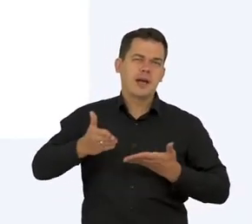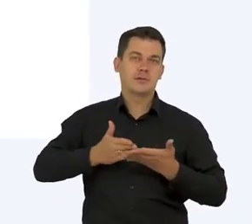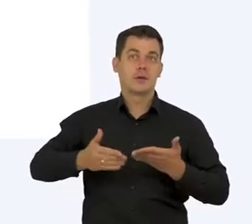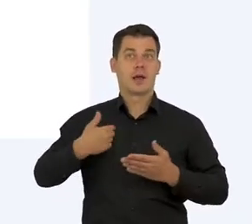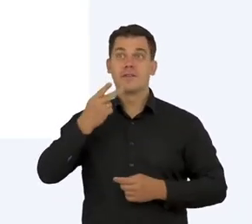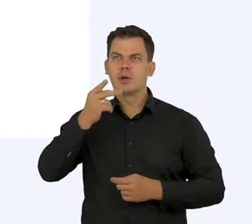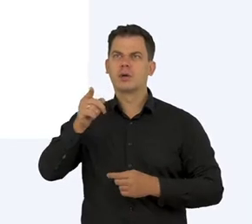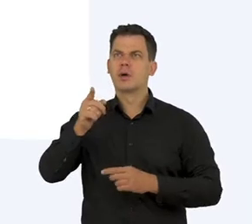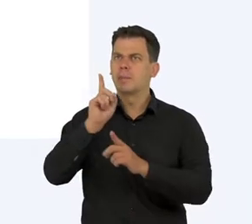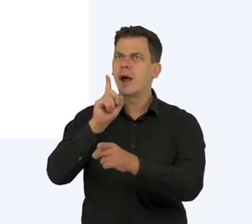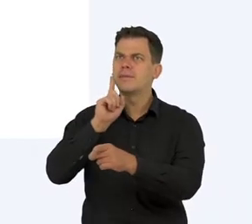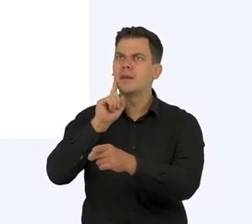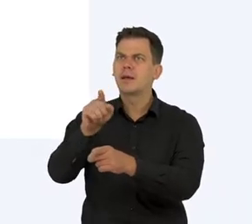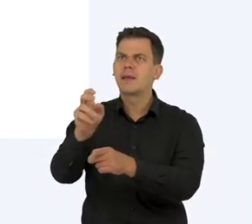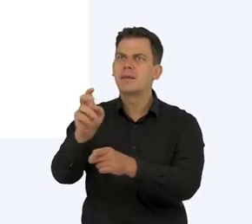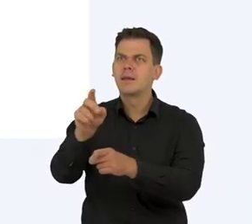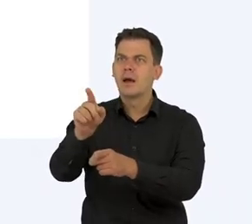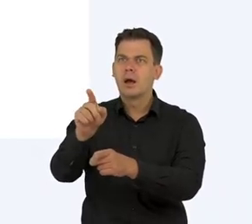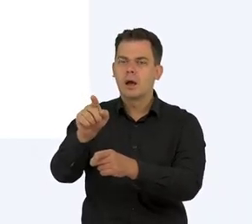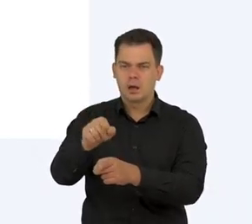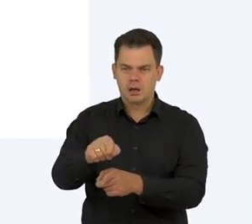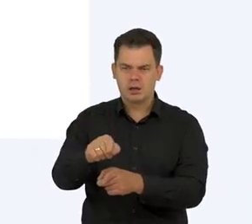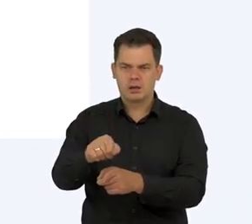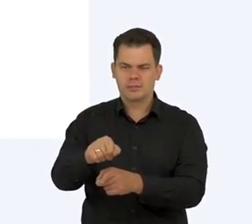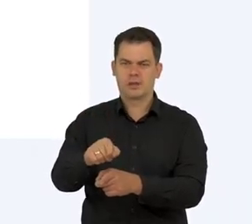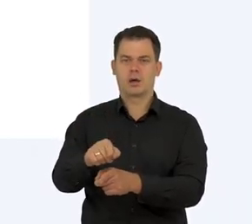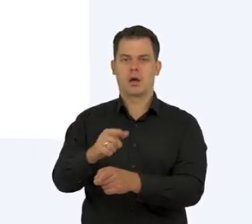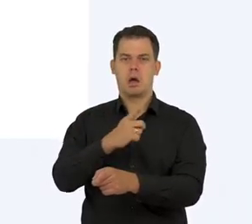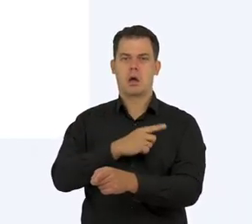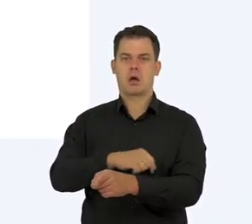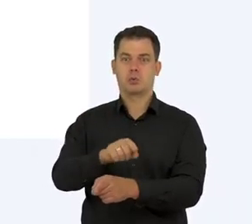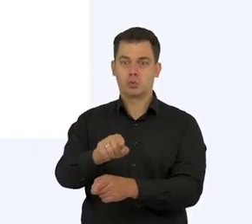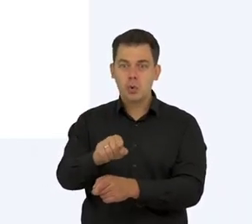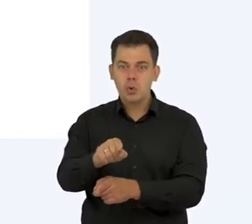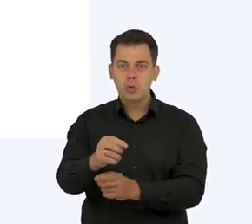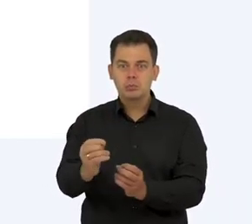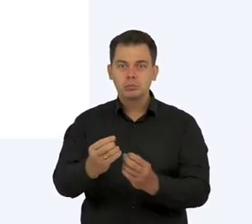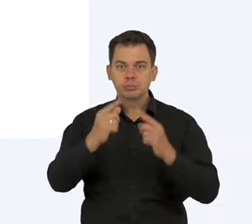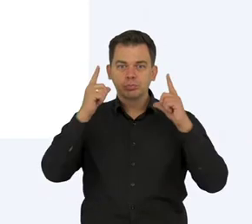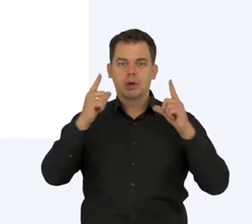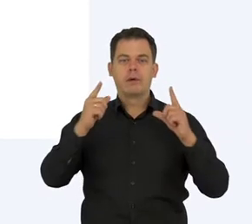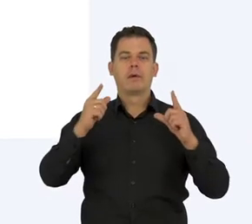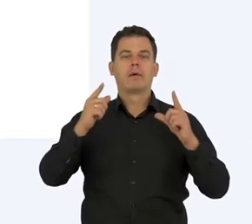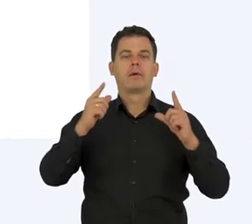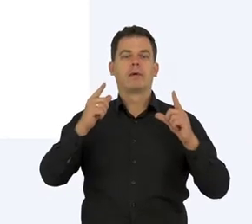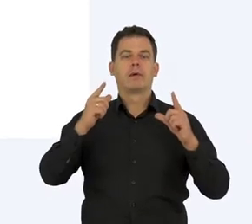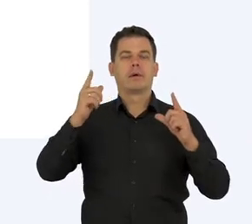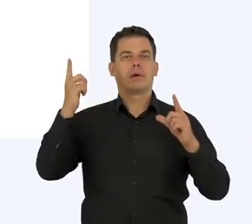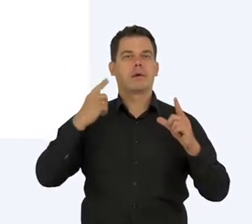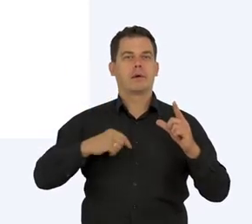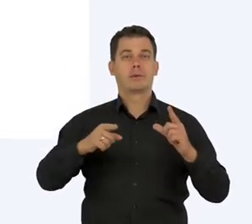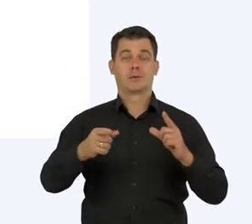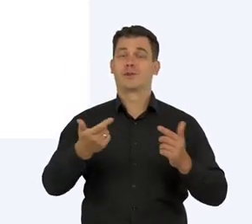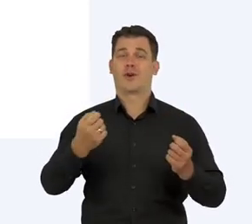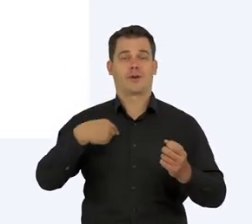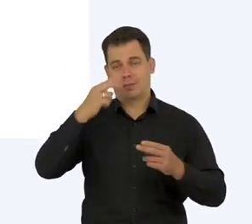wiedzy, że kiedyś coś wiedzieliśmy, że coś takiego może być. I to sprawia, że my trochę bardziej się otwieramy. Jesteśmy mniej odporni na tego